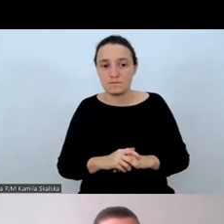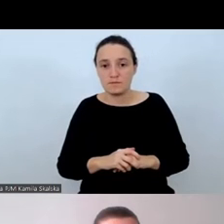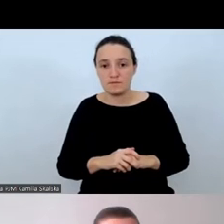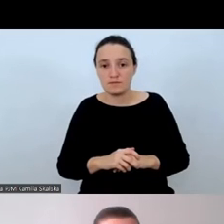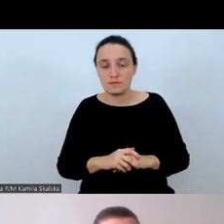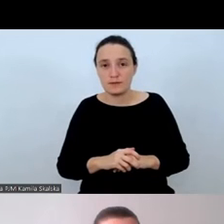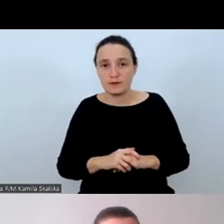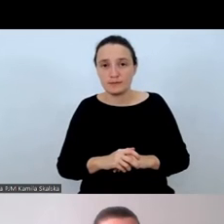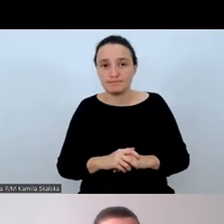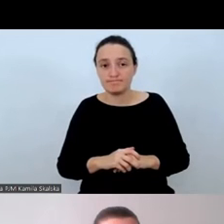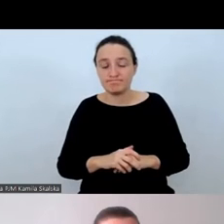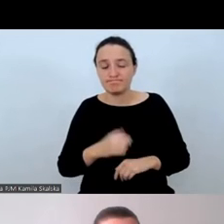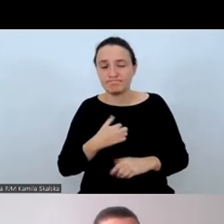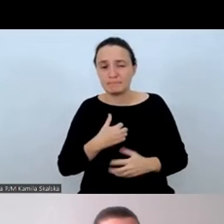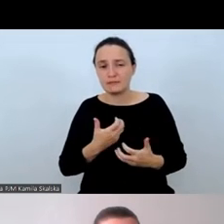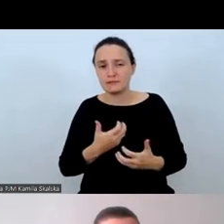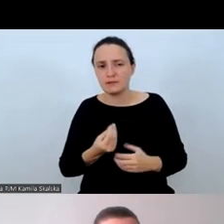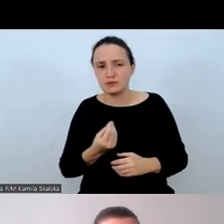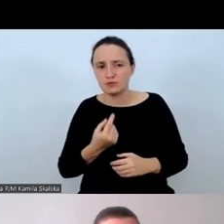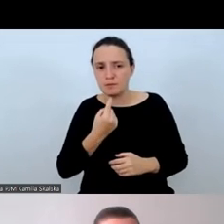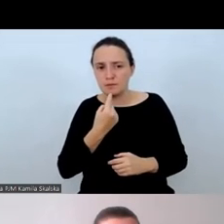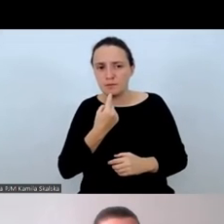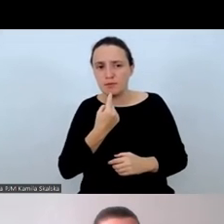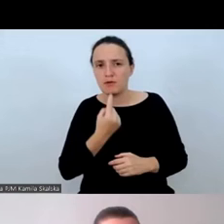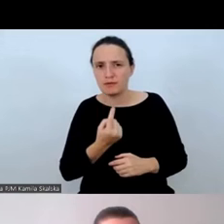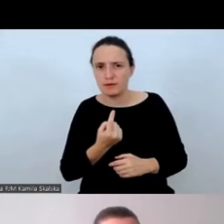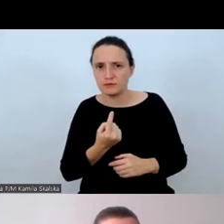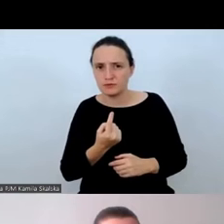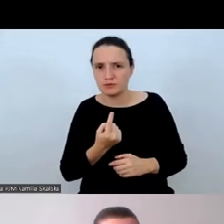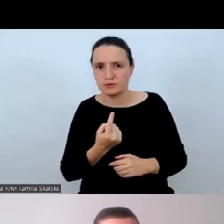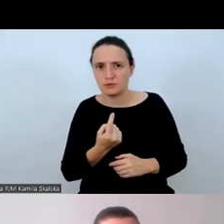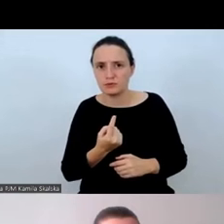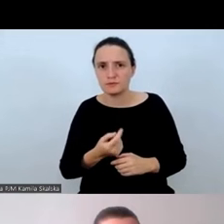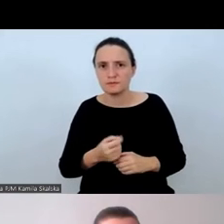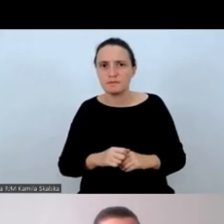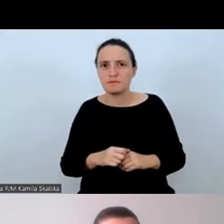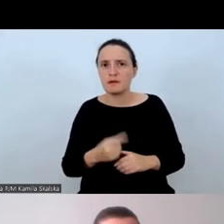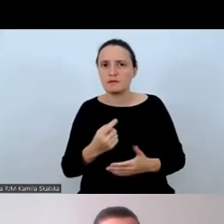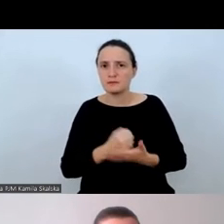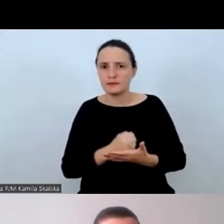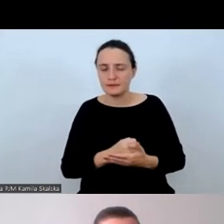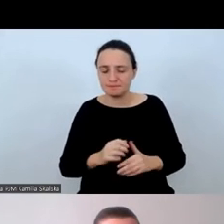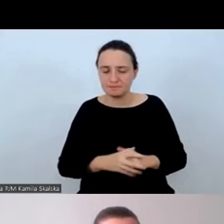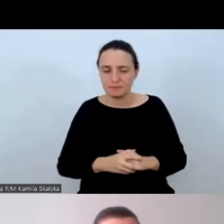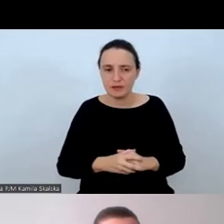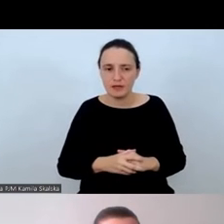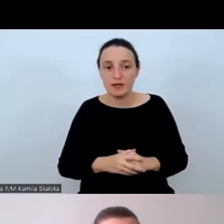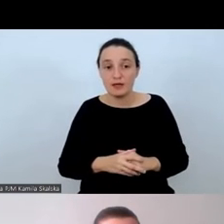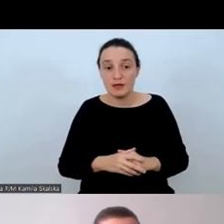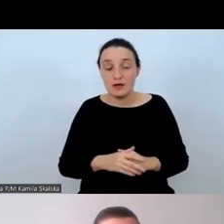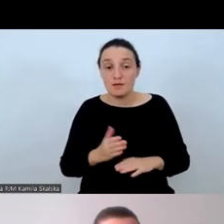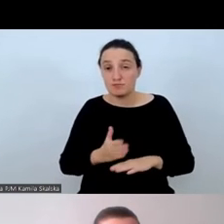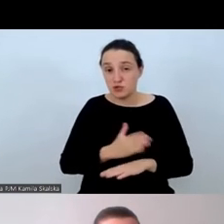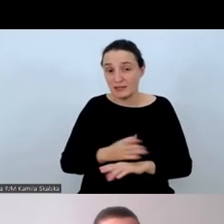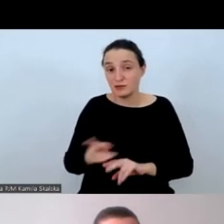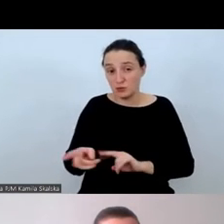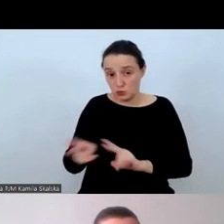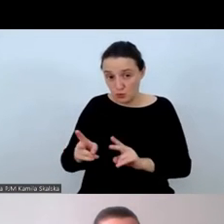Chciałabym jeszcze wspomnieć o jednej rzeczy, zanim przejdę do procesu tłumaczenia.